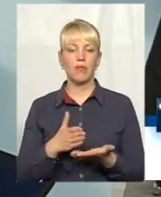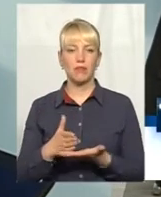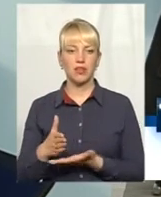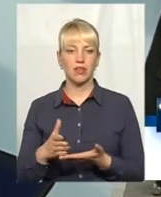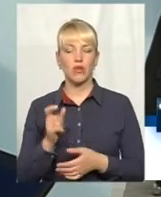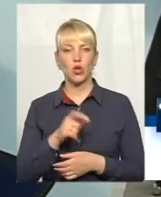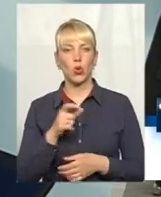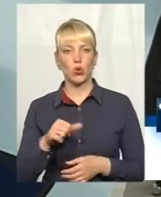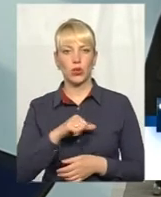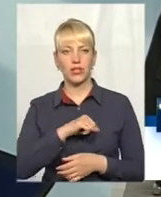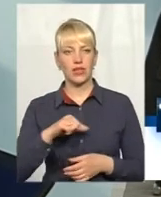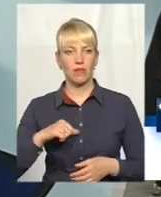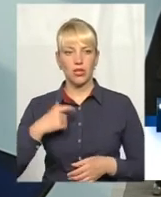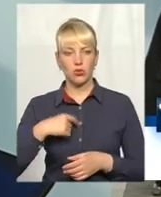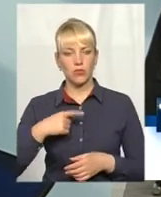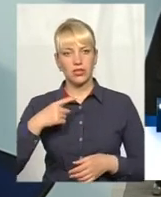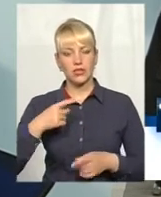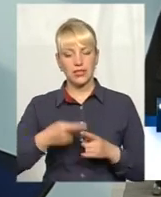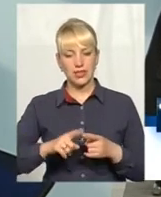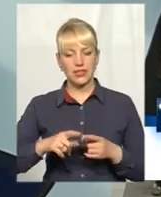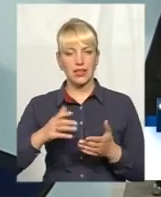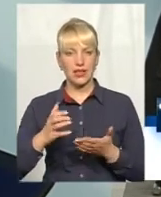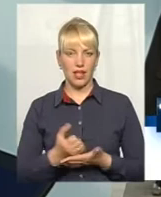і люди самі собі вже знайдуть,